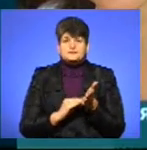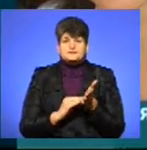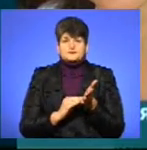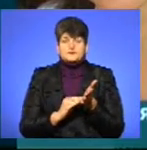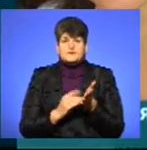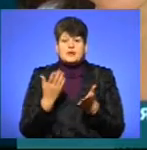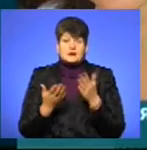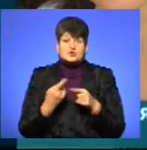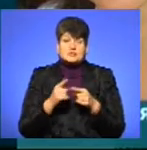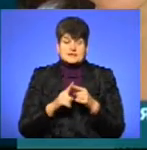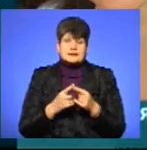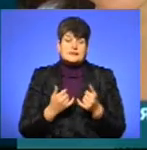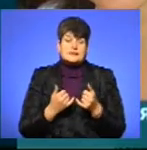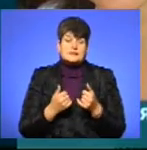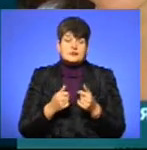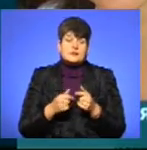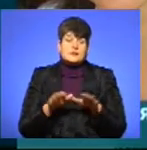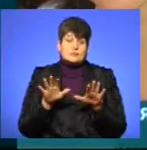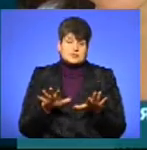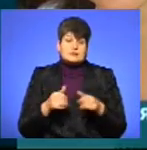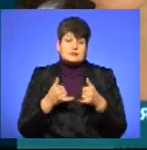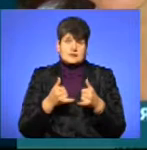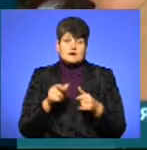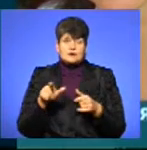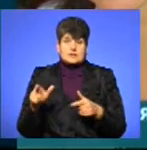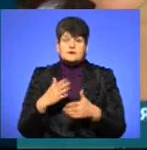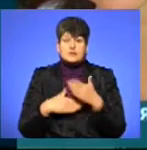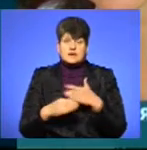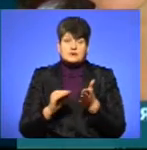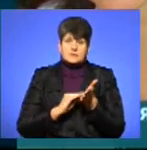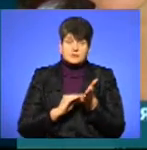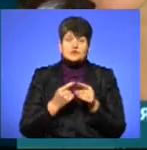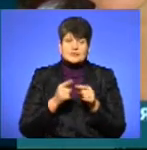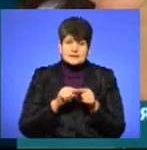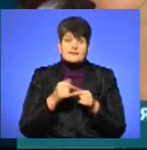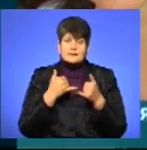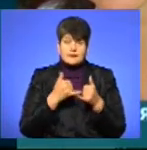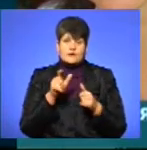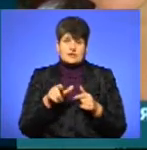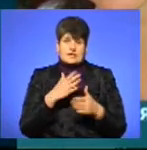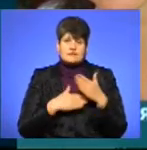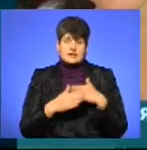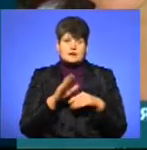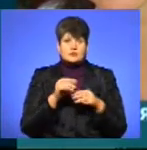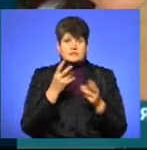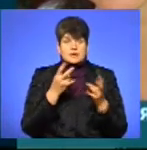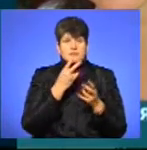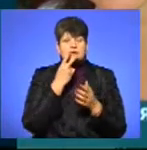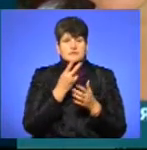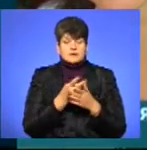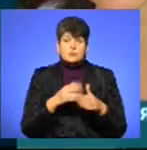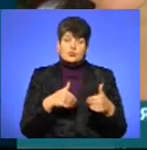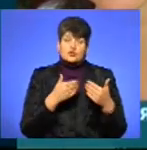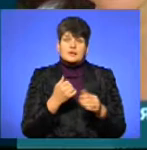якщо це вакансії для особи з інвалідністю, І вони зазначають тоді, що це вакансія для особи з інвалідністю. Але тоді треба дивитися і